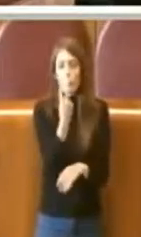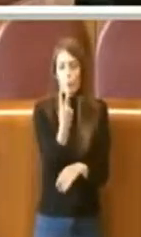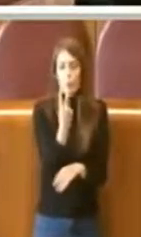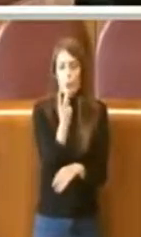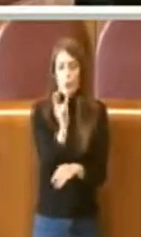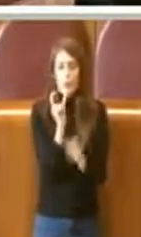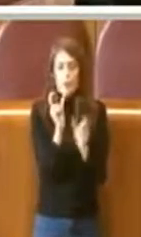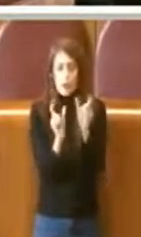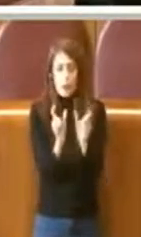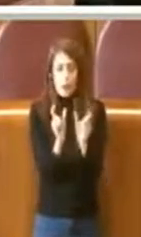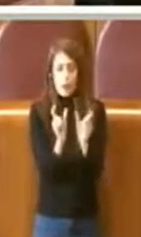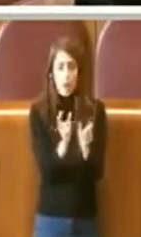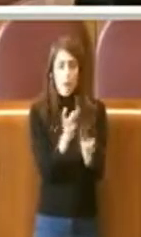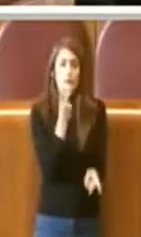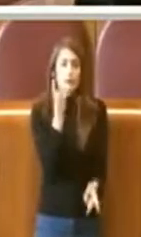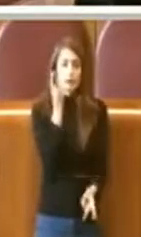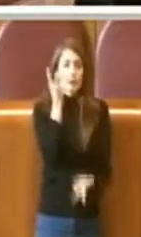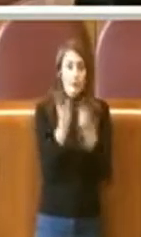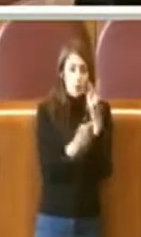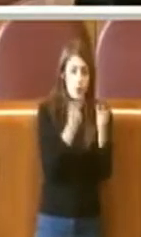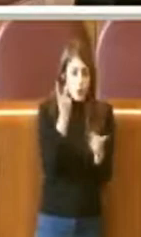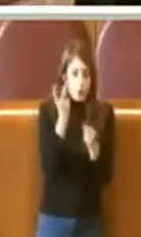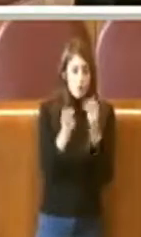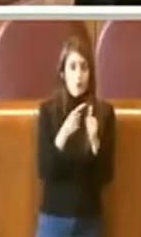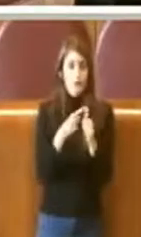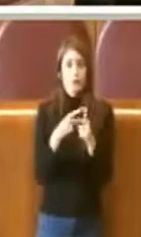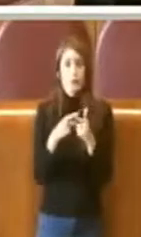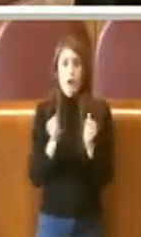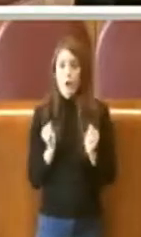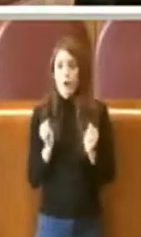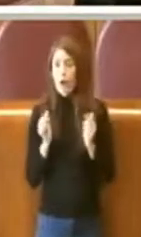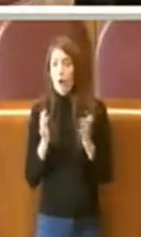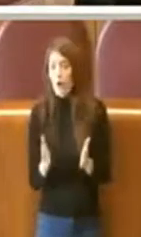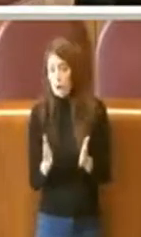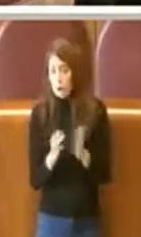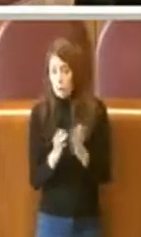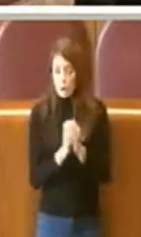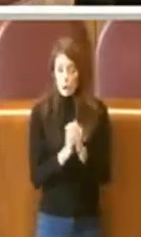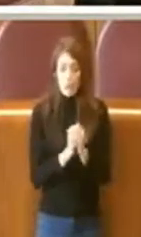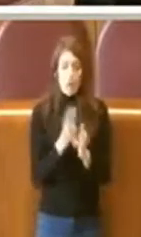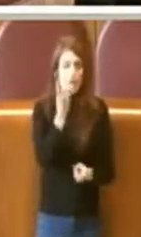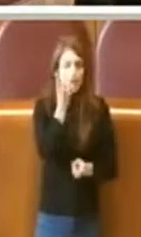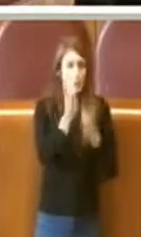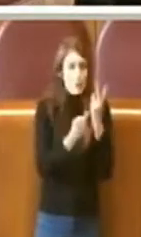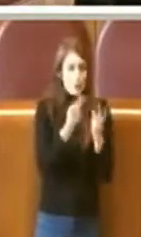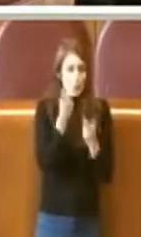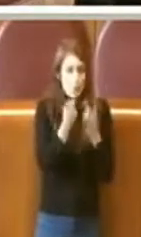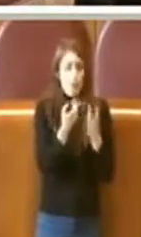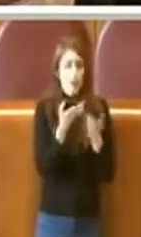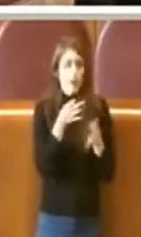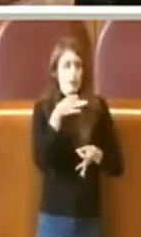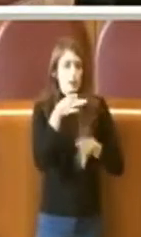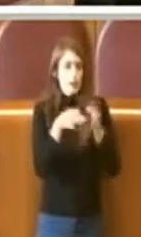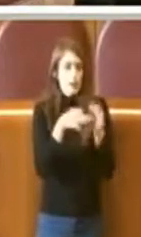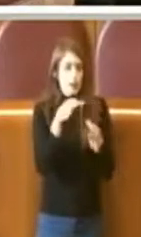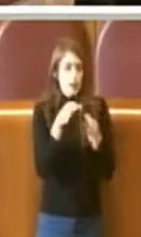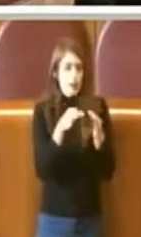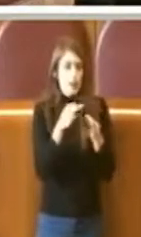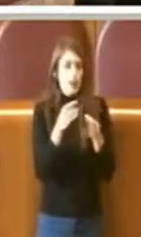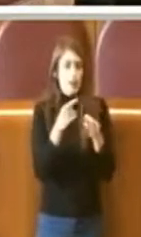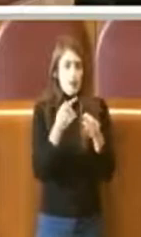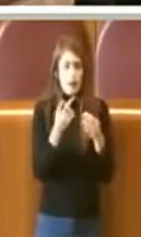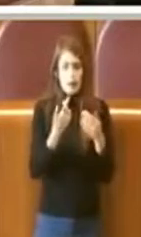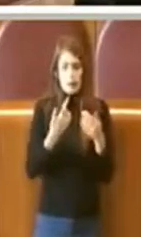visione e coraggio. La visione è quella scaturita dalle discussioni, cioè